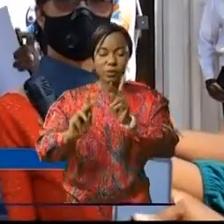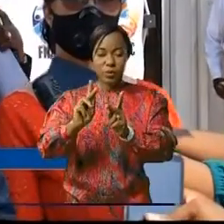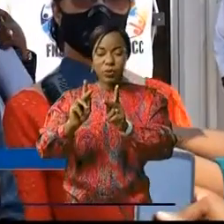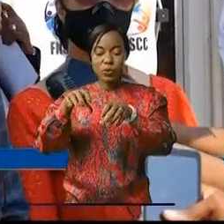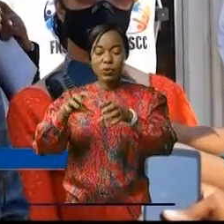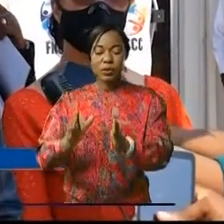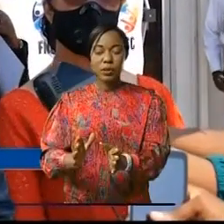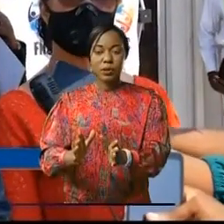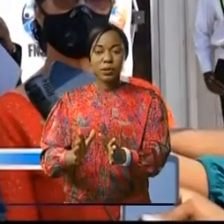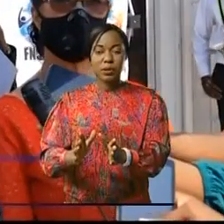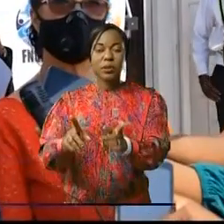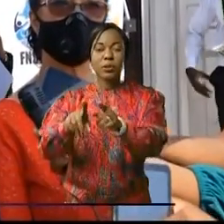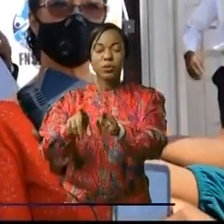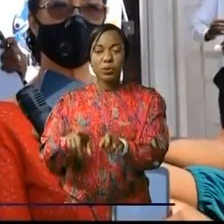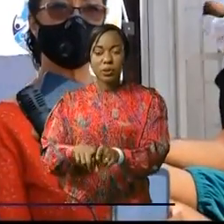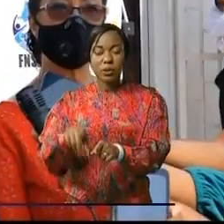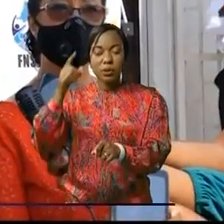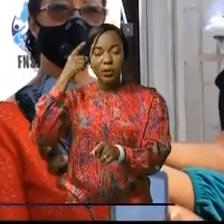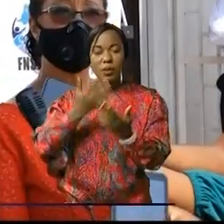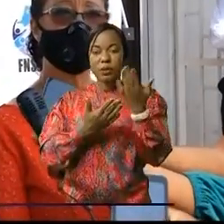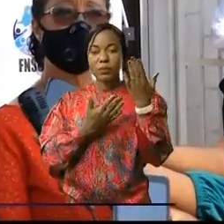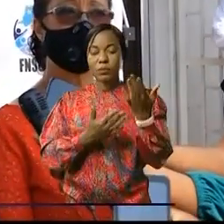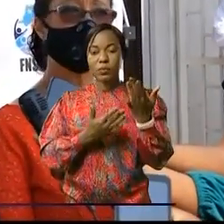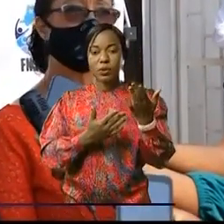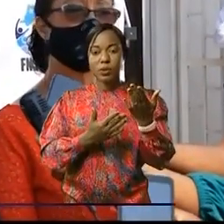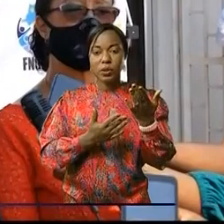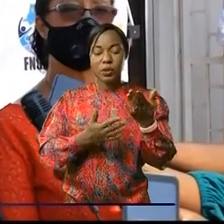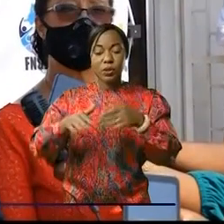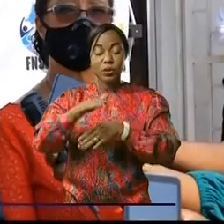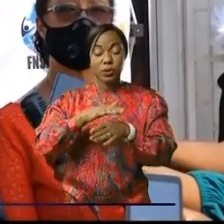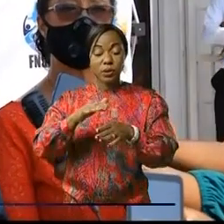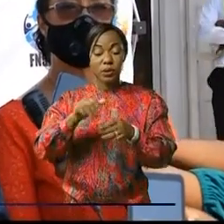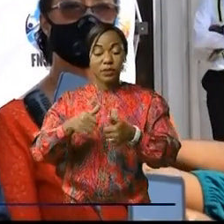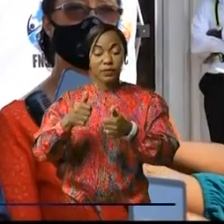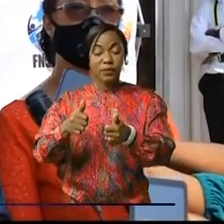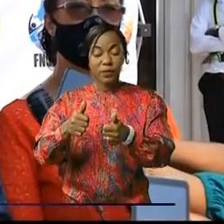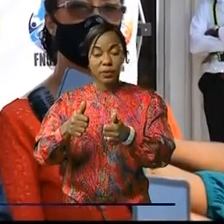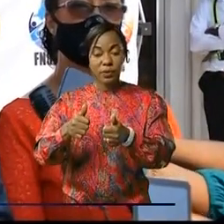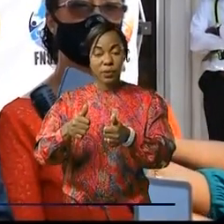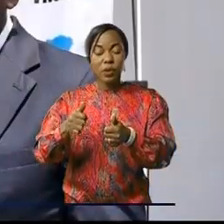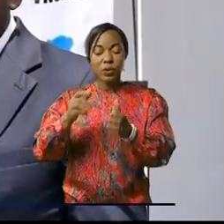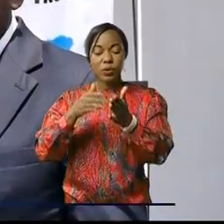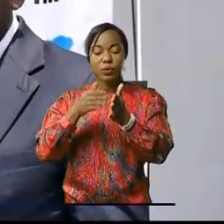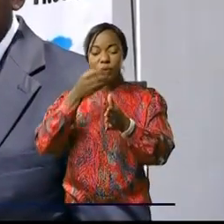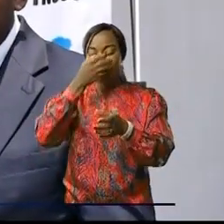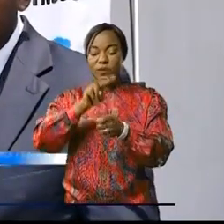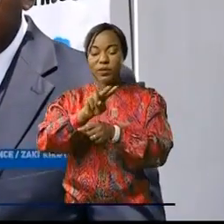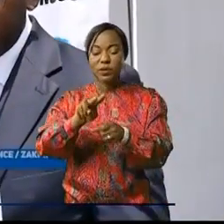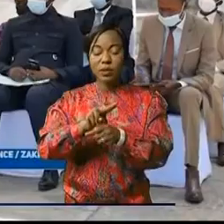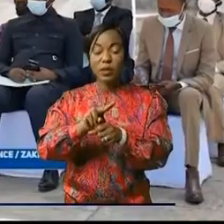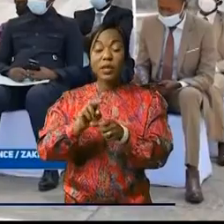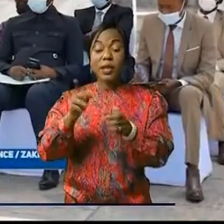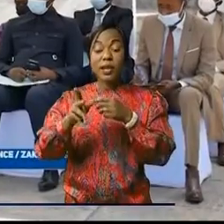congolaise. Ce don vous est vraiment d'une importance capitale et va sauver sûrement des vies contre la coronavirus. La ville-province